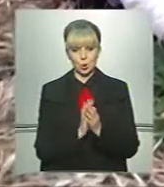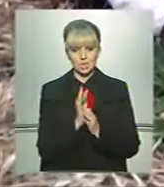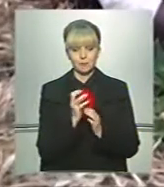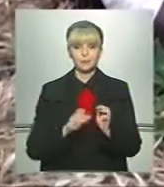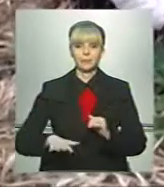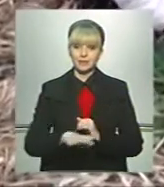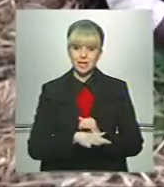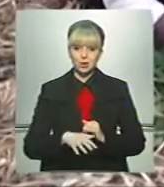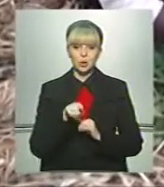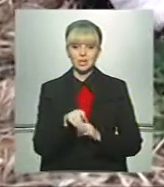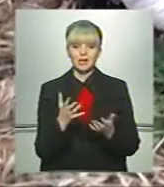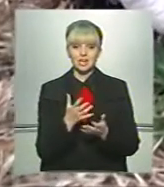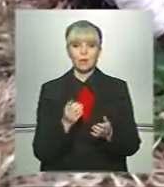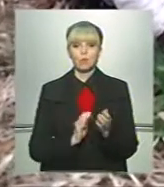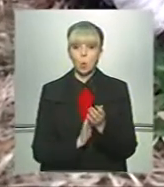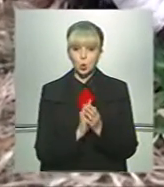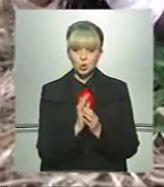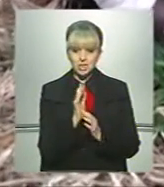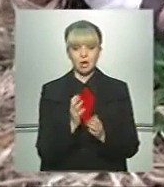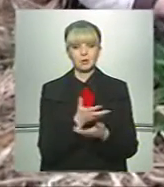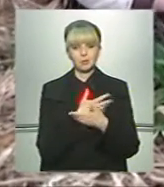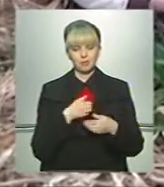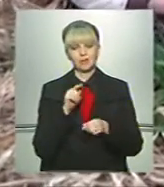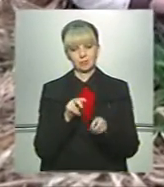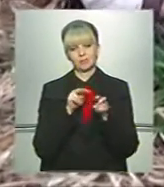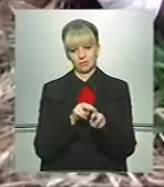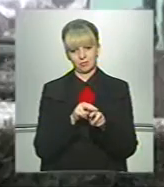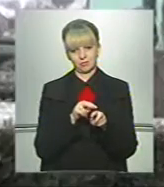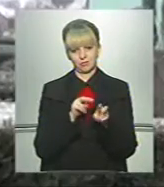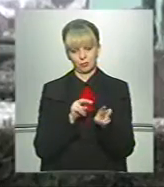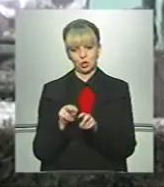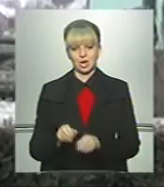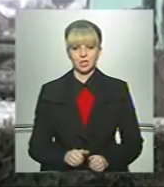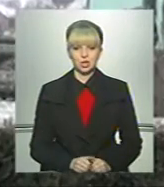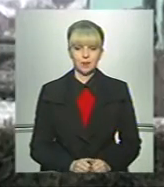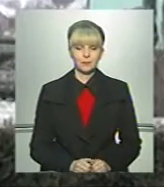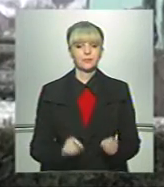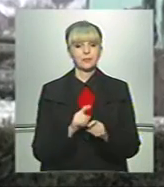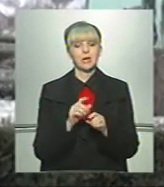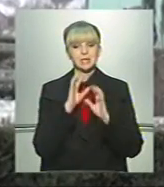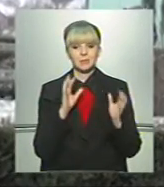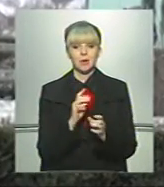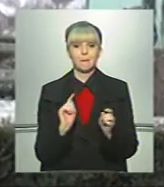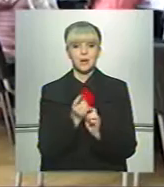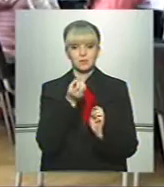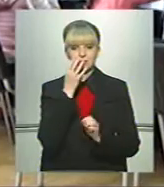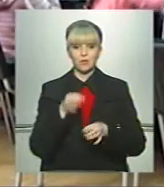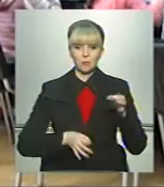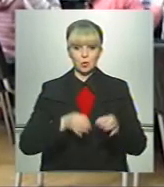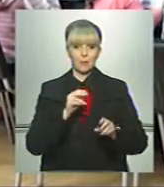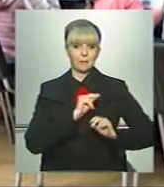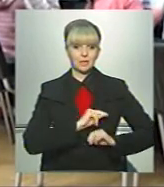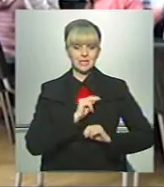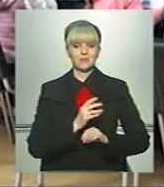Та територія, на якій вони проростають, ми за нею ведемо спостереження. Аби зберегти перевоцвіти у природі,